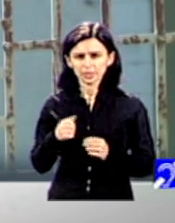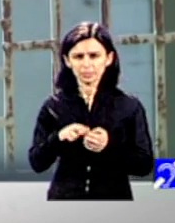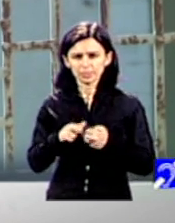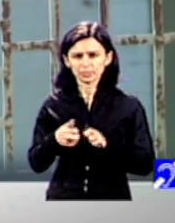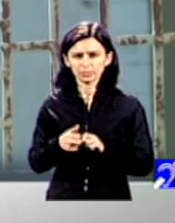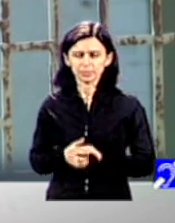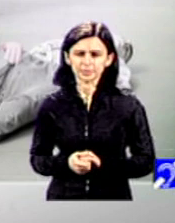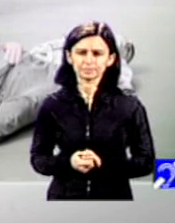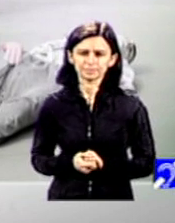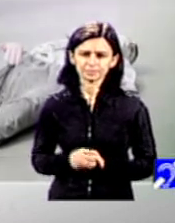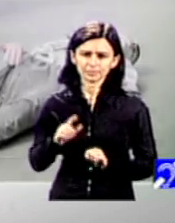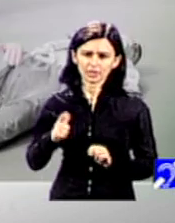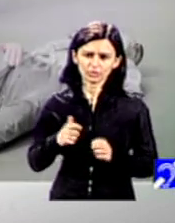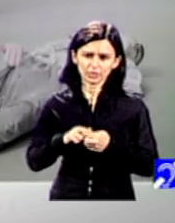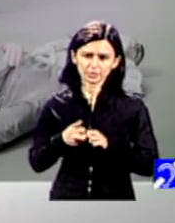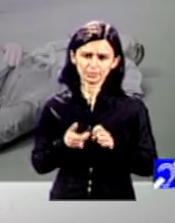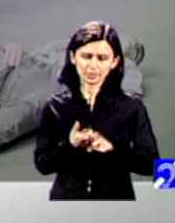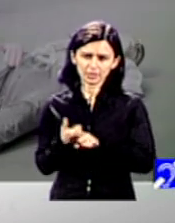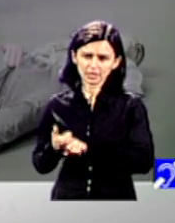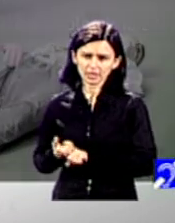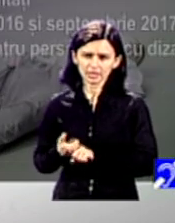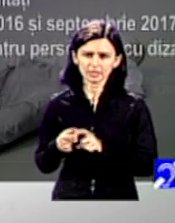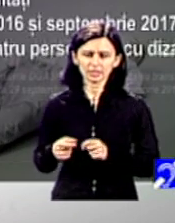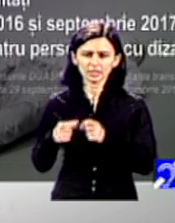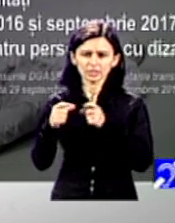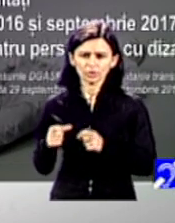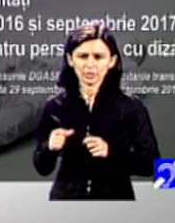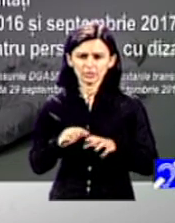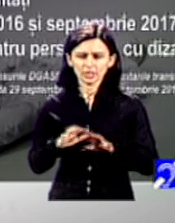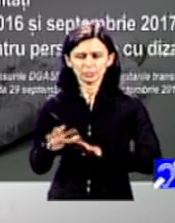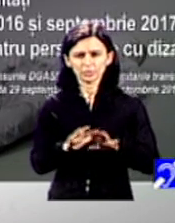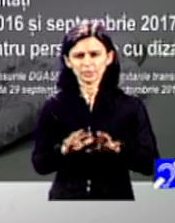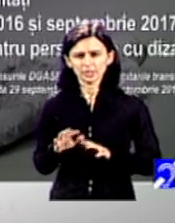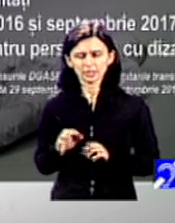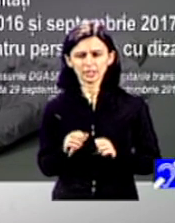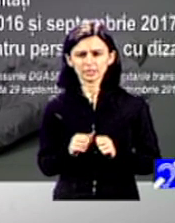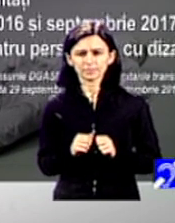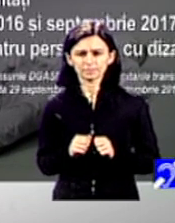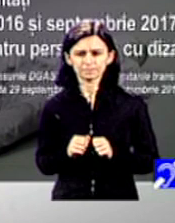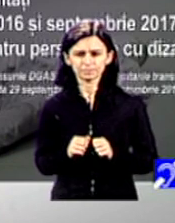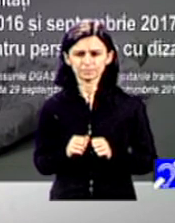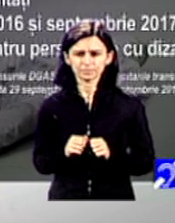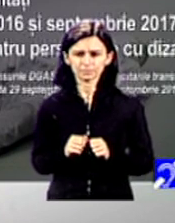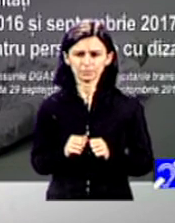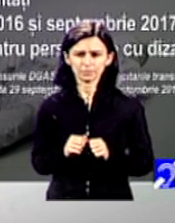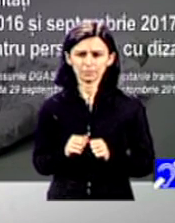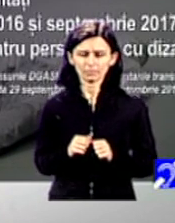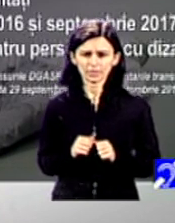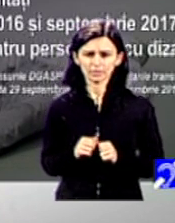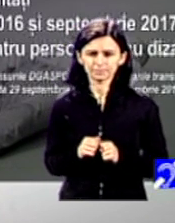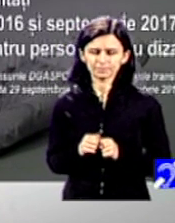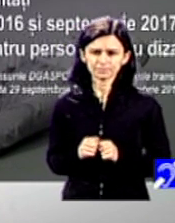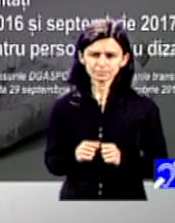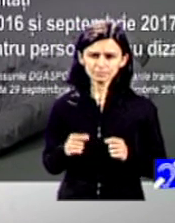majoră a fost legată de zona aceasta de mobilitate efectivă, deci cu partea de lockdown, deci